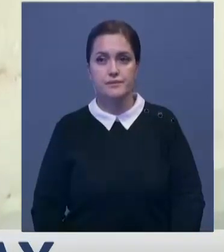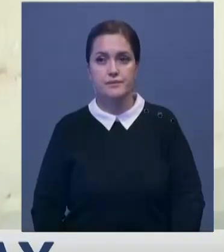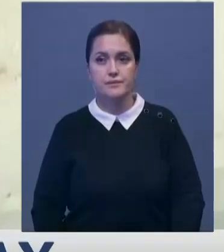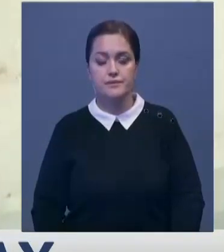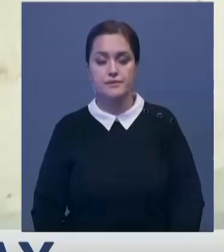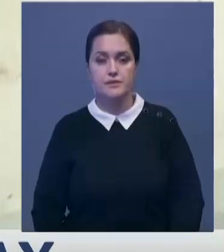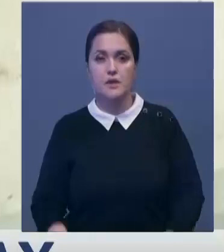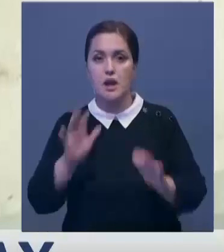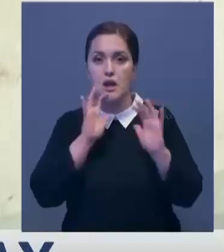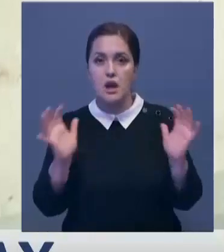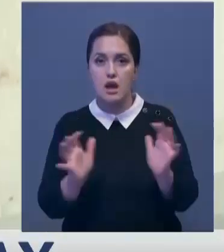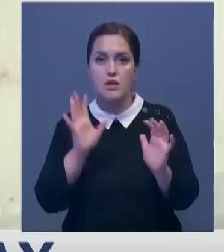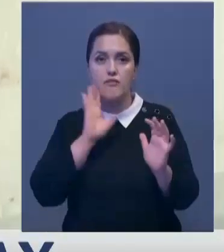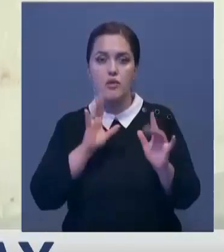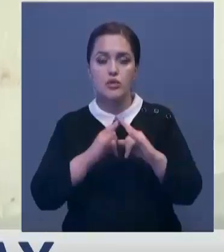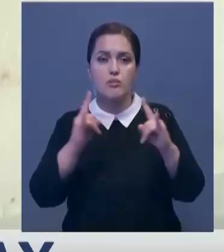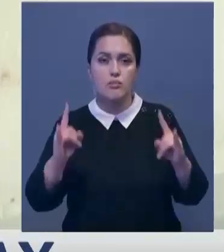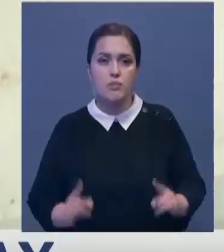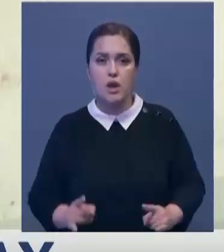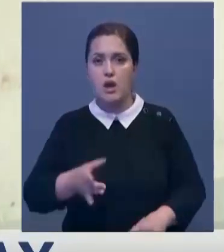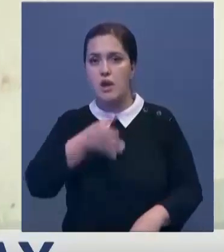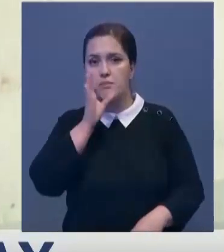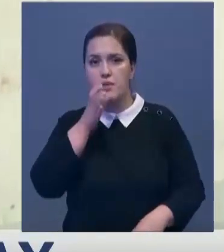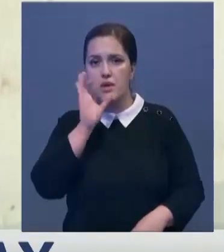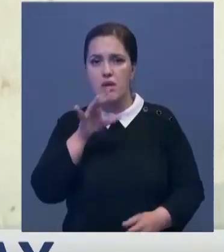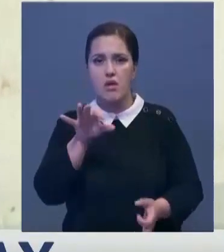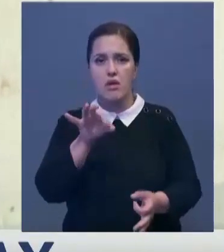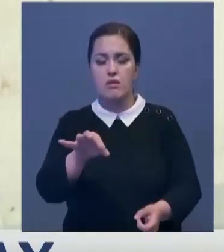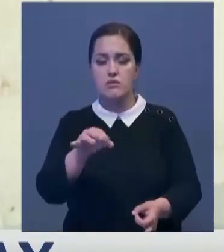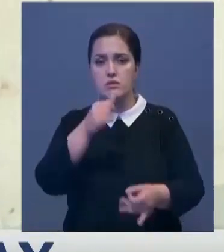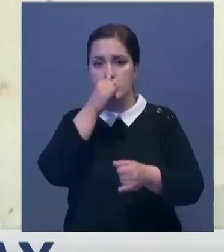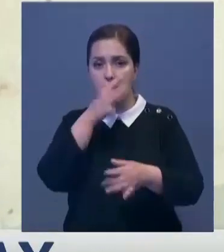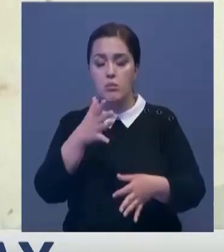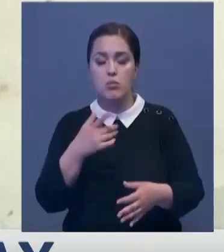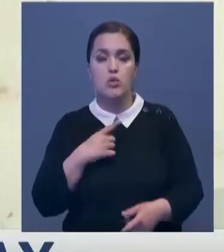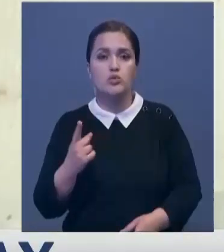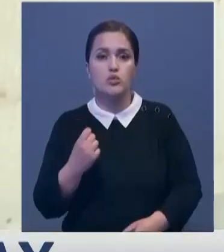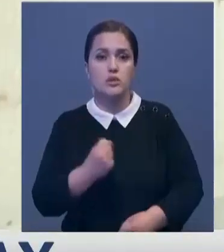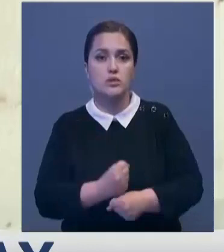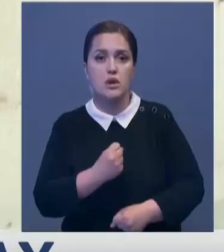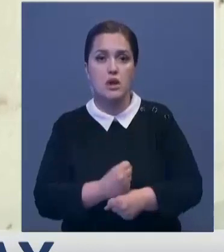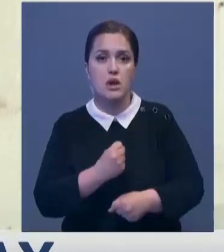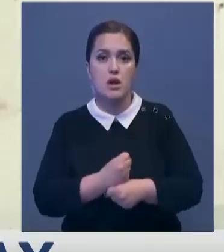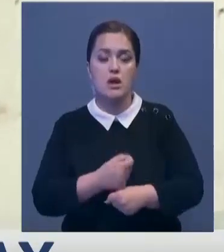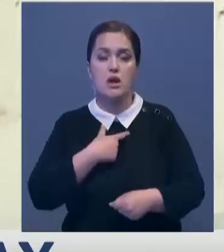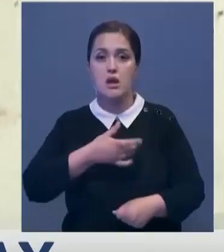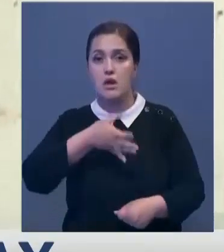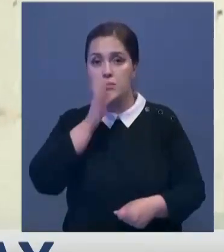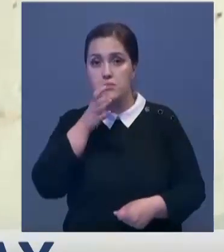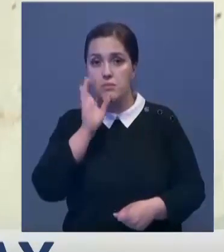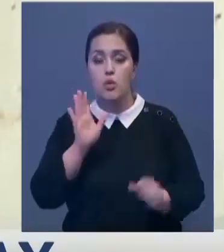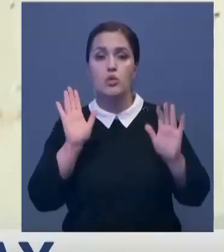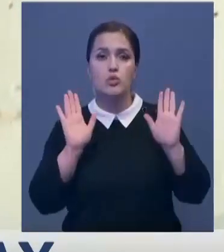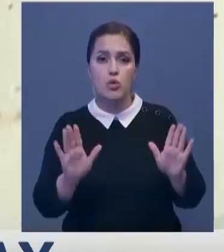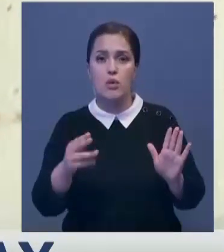Храним воду в бидонах и колодцах. Говорят, пить застоявшуюся воду нельзя. Ну а что делать? За консервированную влагу мы употребляем только для